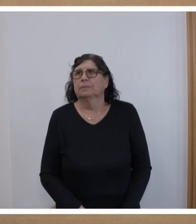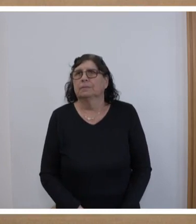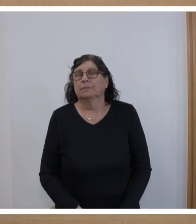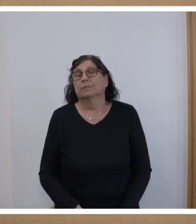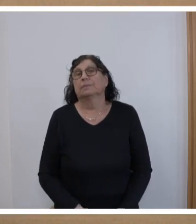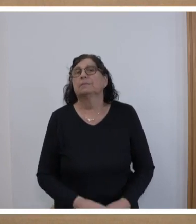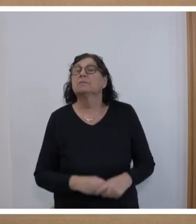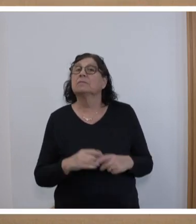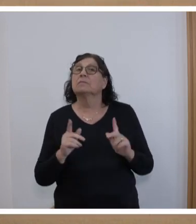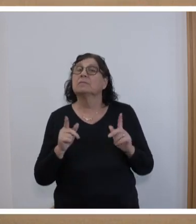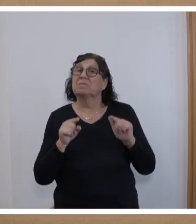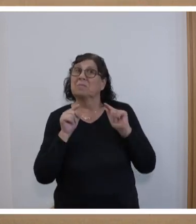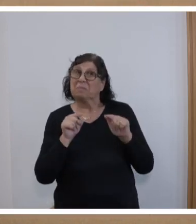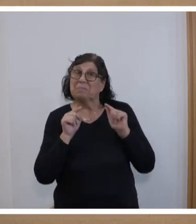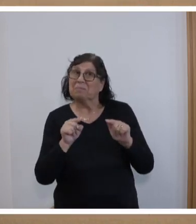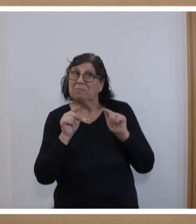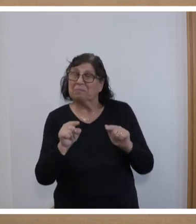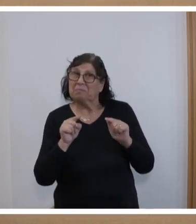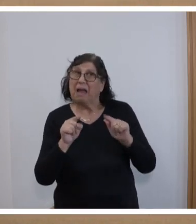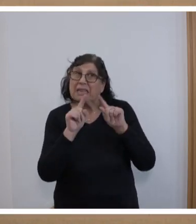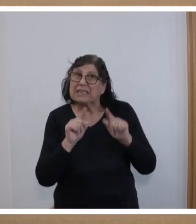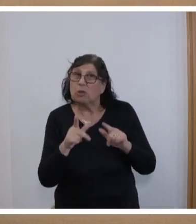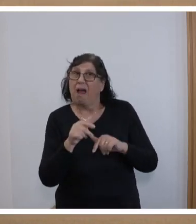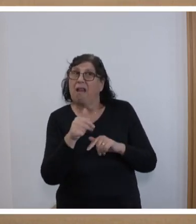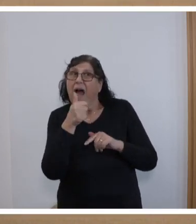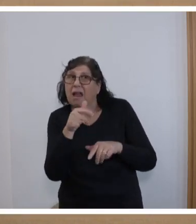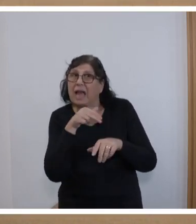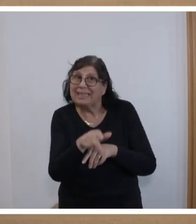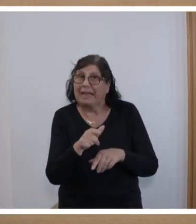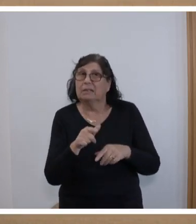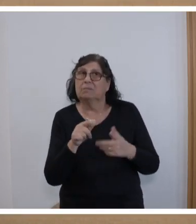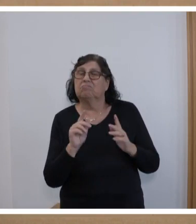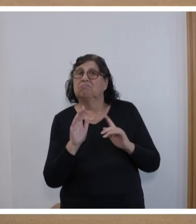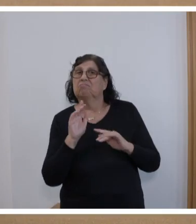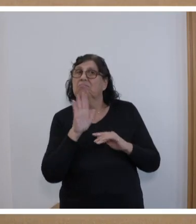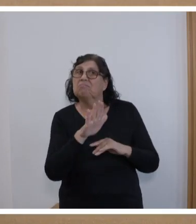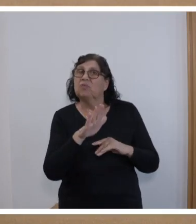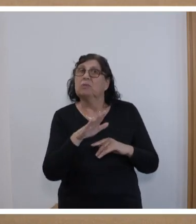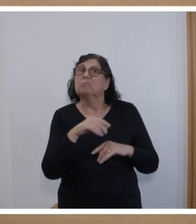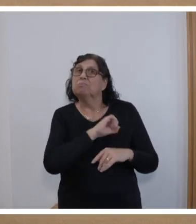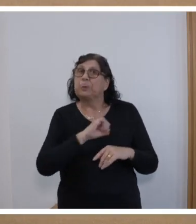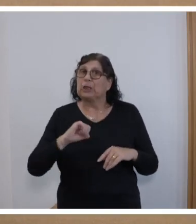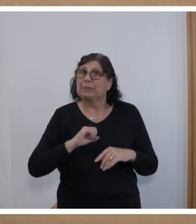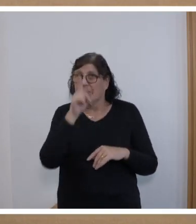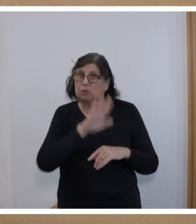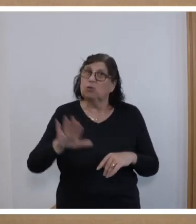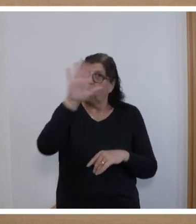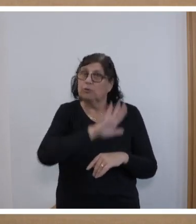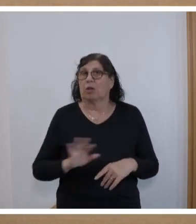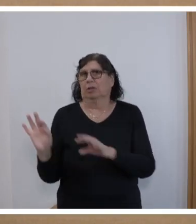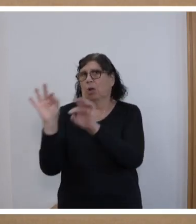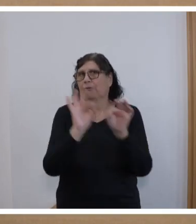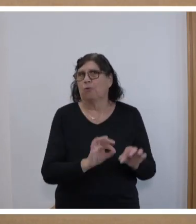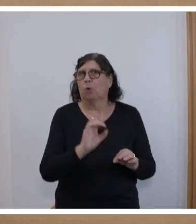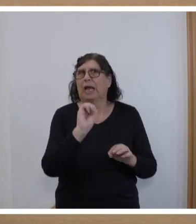Und diese nationalen Alleingänge der Bundesrepublik Deutschland unter Führung der SPD